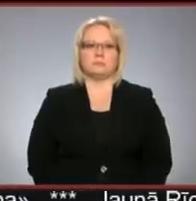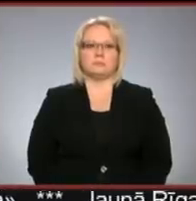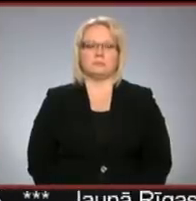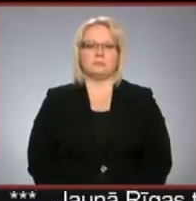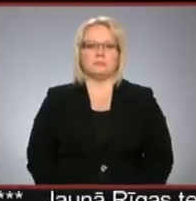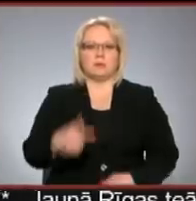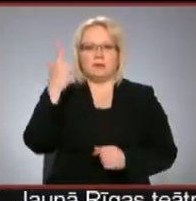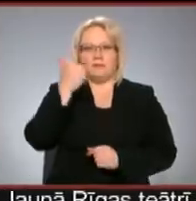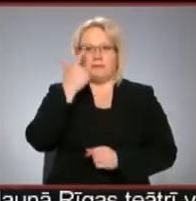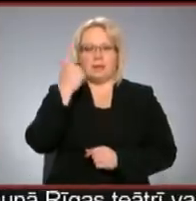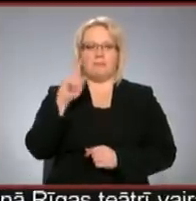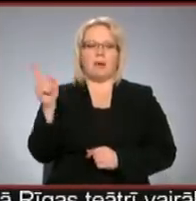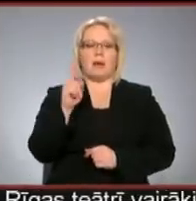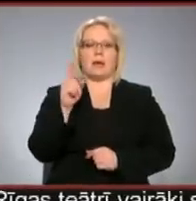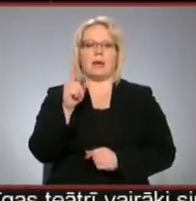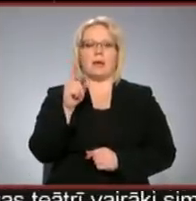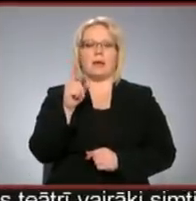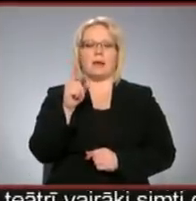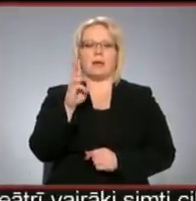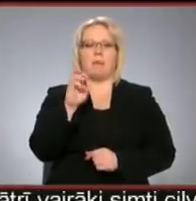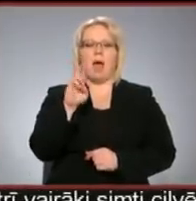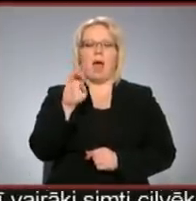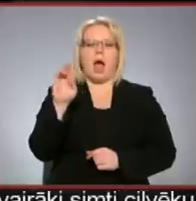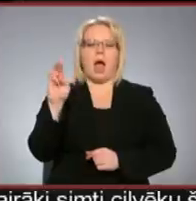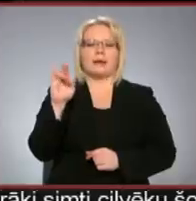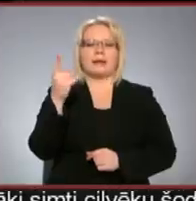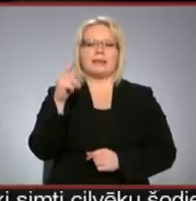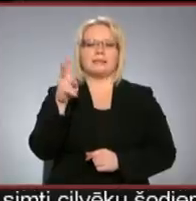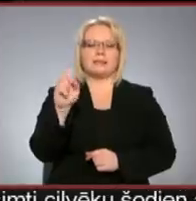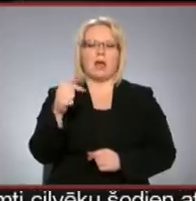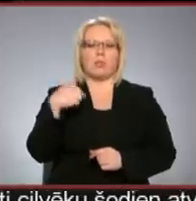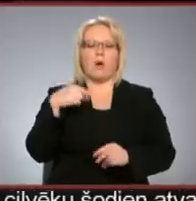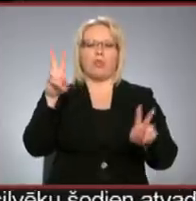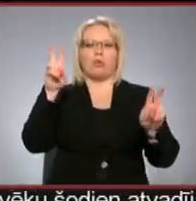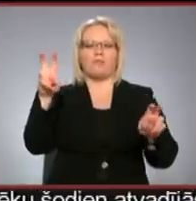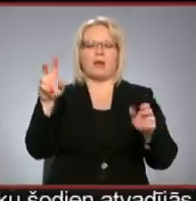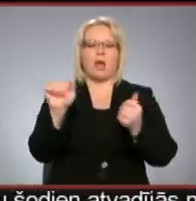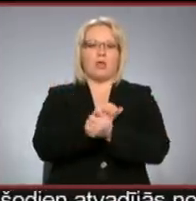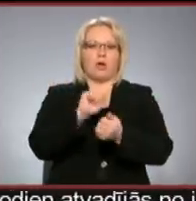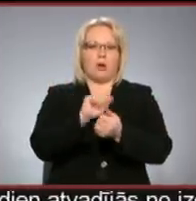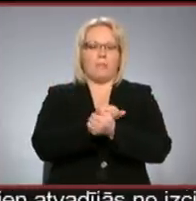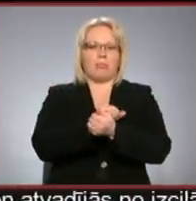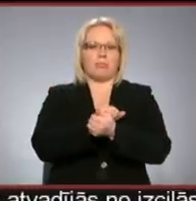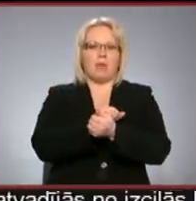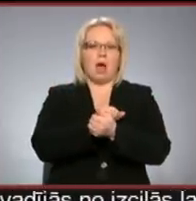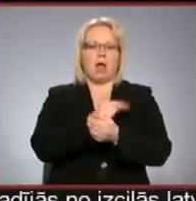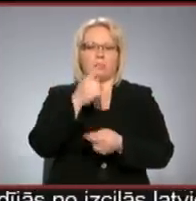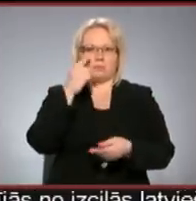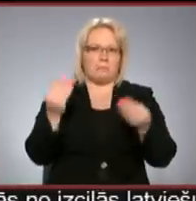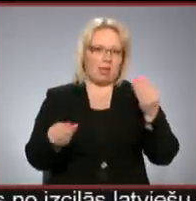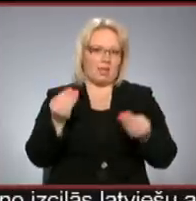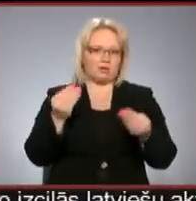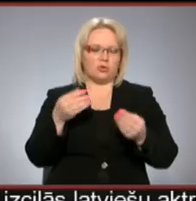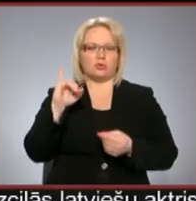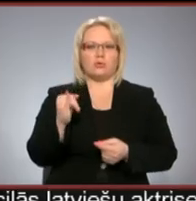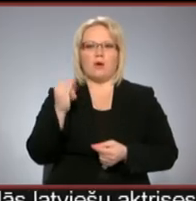Filma ir māriska. Es pat priešu sevi esmu to nodefinējusi kā dokumentālu spēlēšanos. Jo